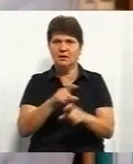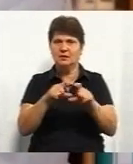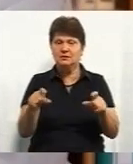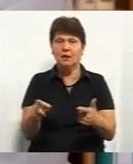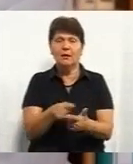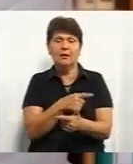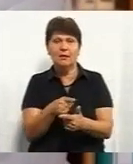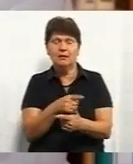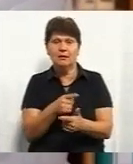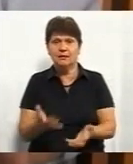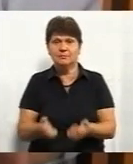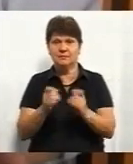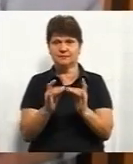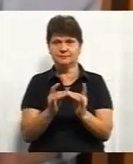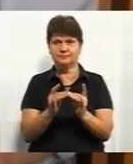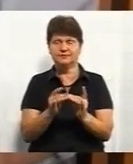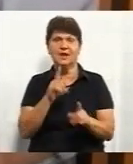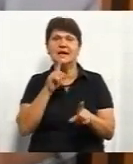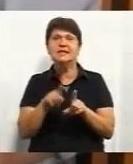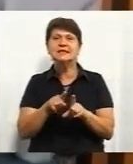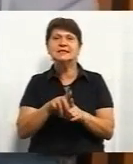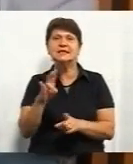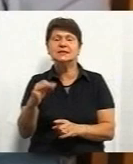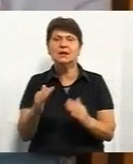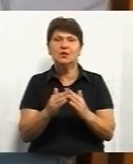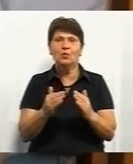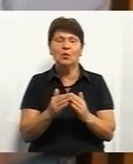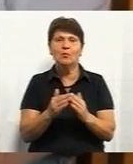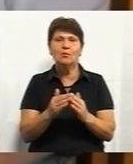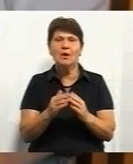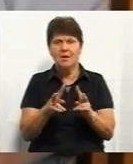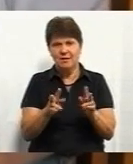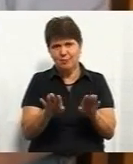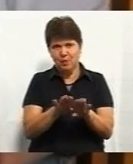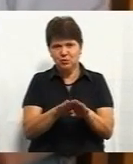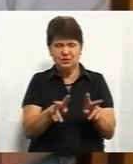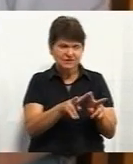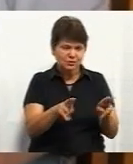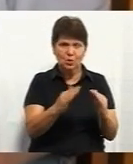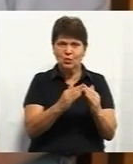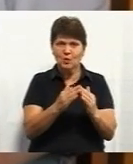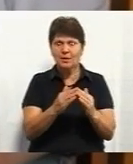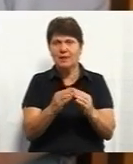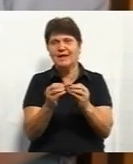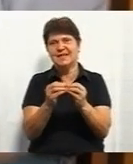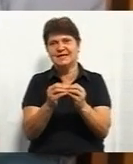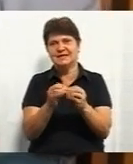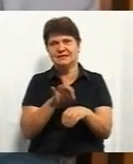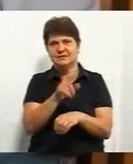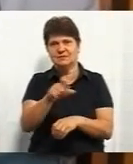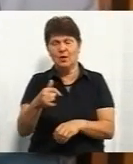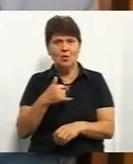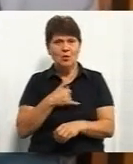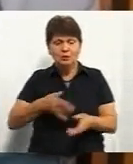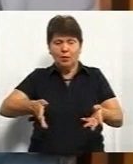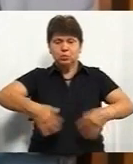чи содержання в інтернате. Сестрінський дому – це що? Кій-то такий же домик. Ну, там максимум 10 больних. У нас же пусті